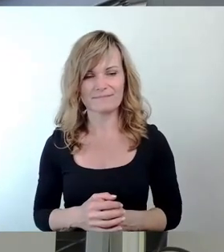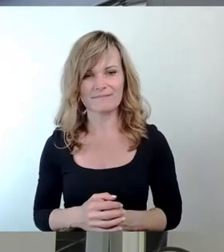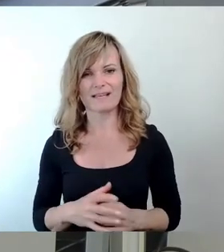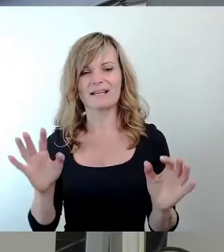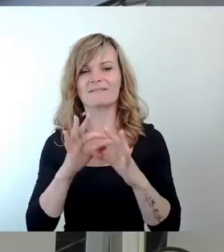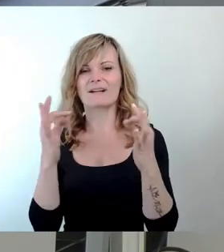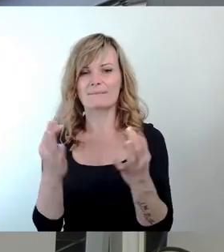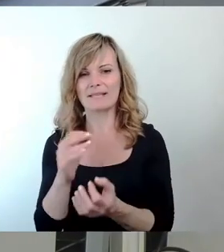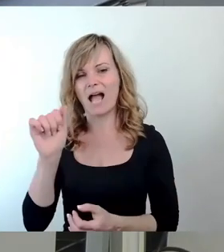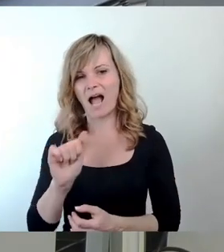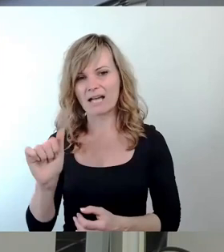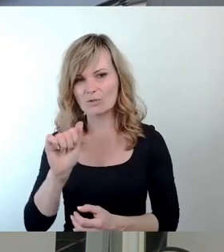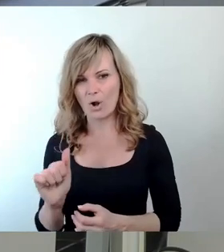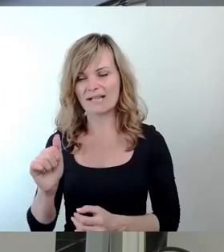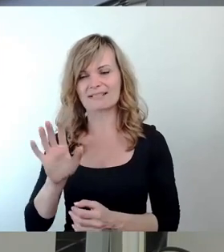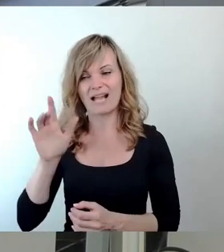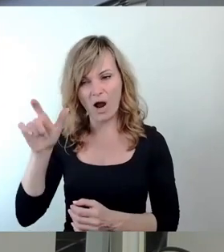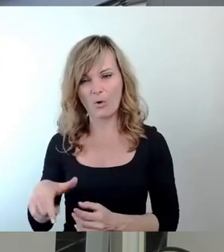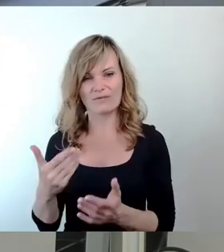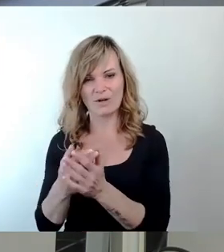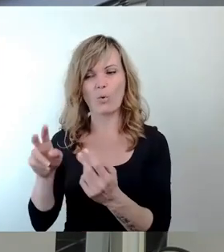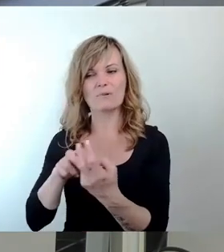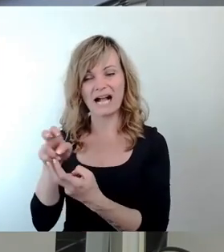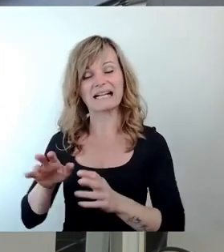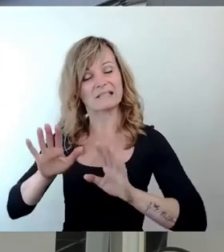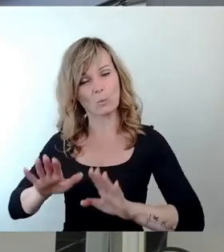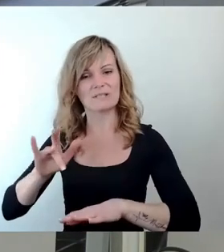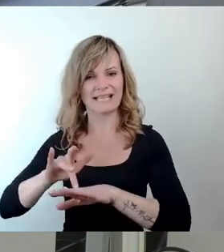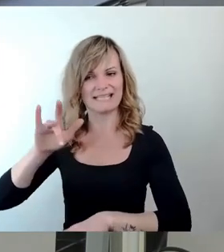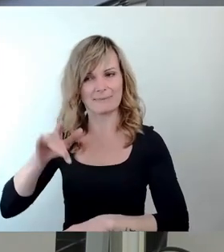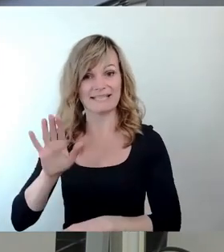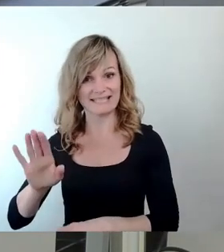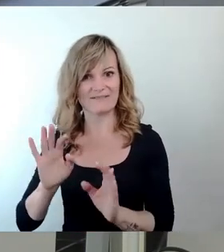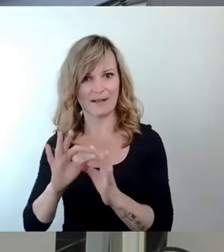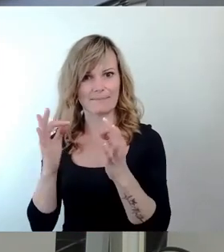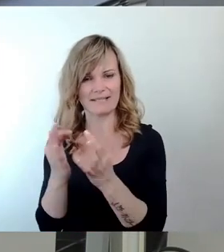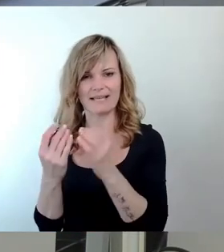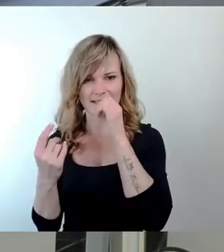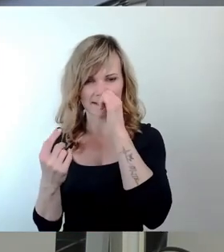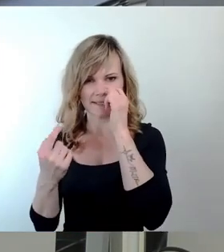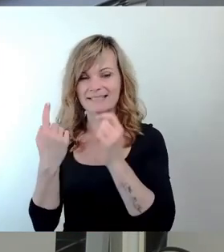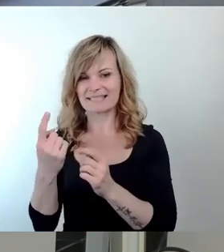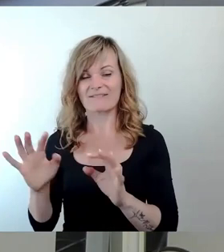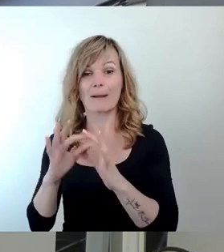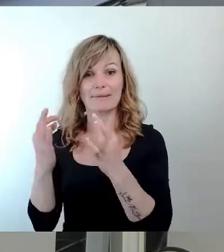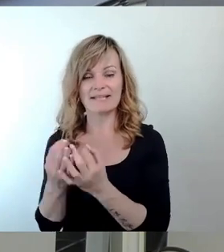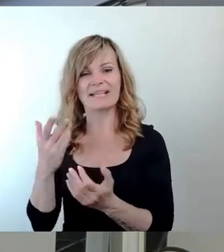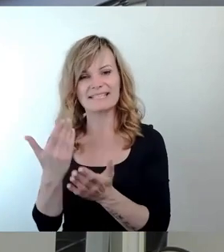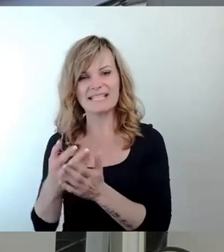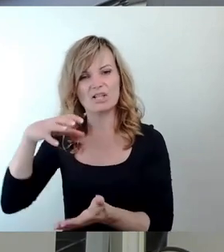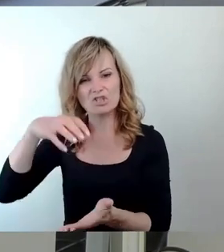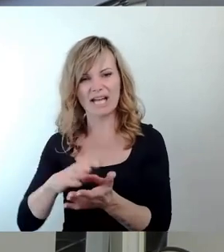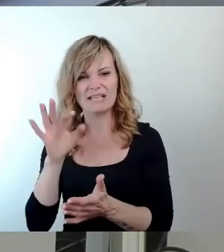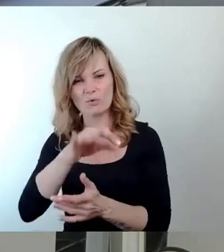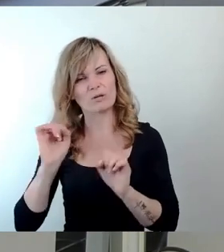sollte sehr sensibel eingedenken, der Tatsache, dass diese Familie, oder was diese Familie für diese Stadt getan hat,